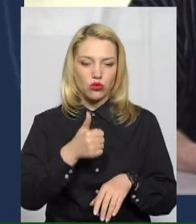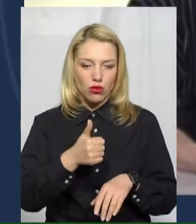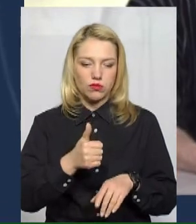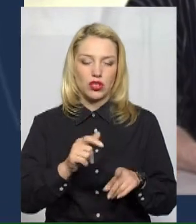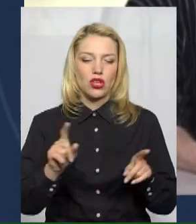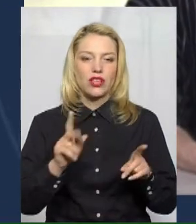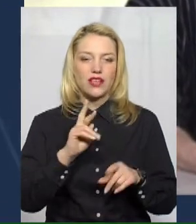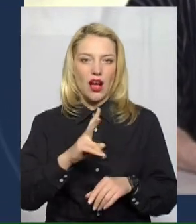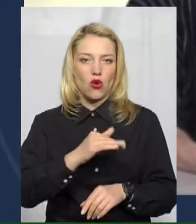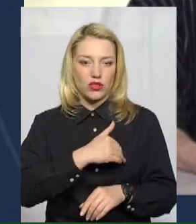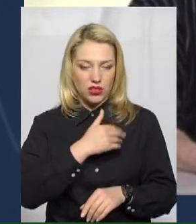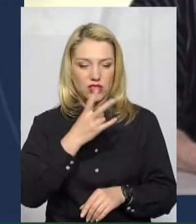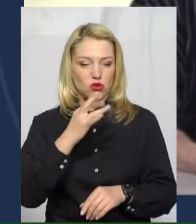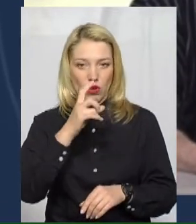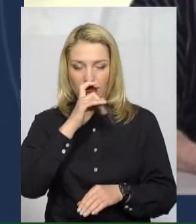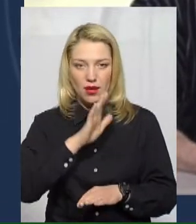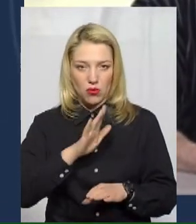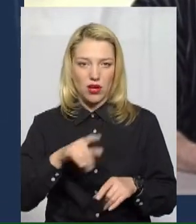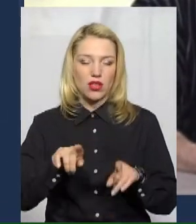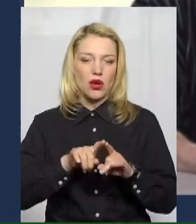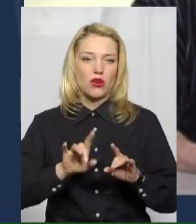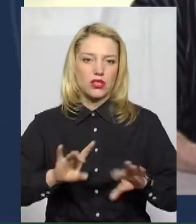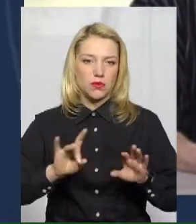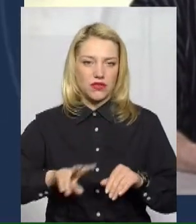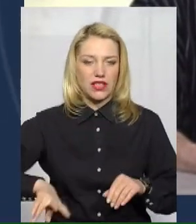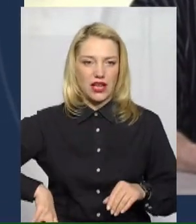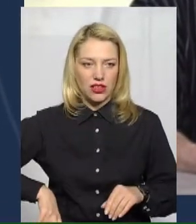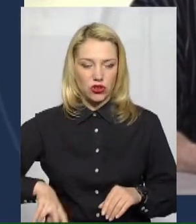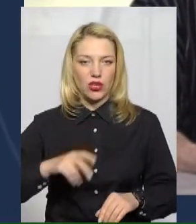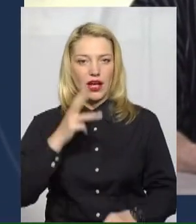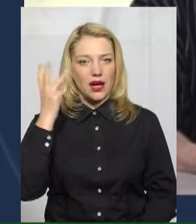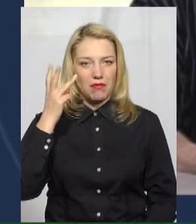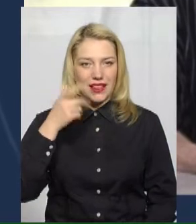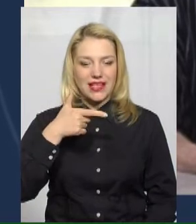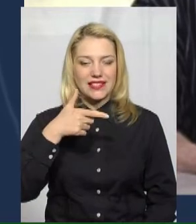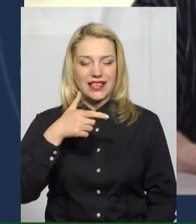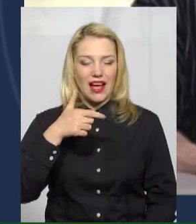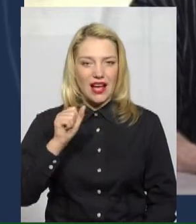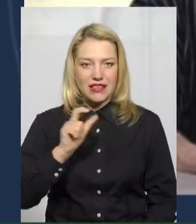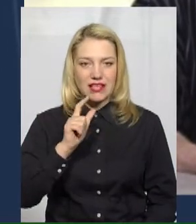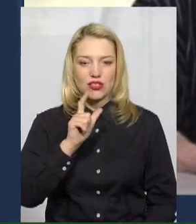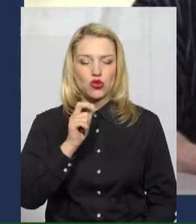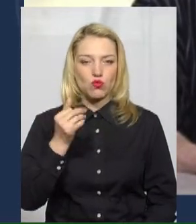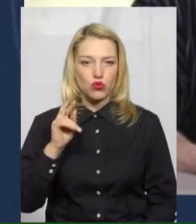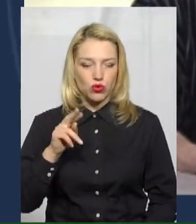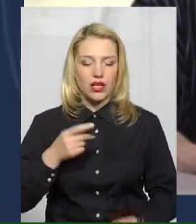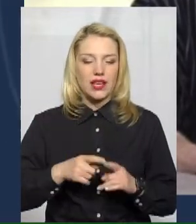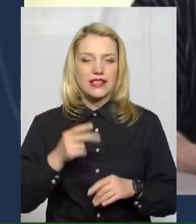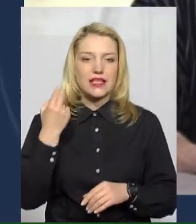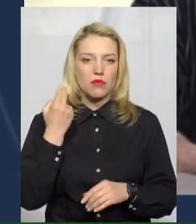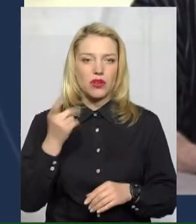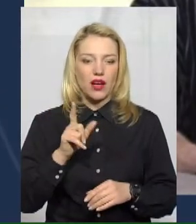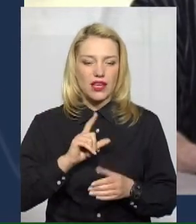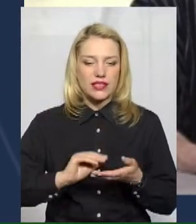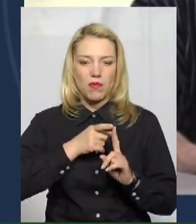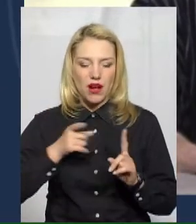директор «Хмельницькгазбуту» Андрій Левицький. Він відзначив, що і заборгованість, яка накопичувалась за опалювальний період